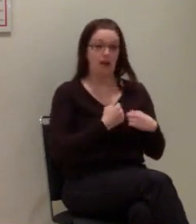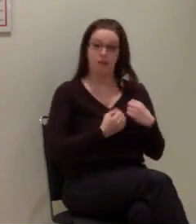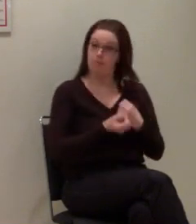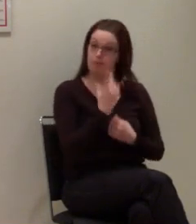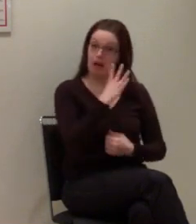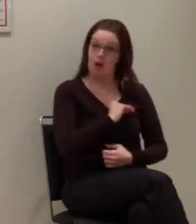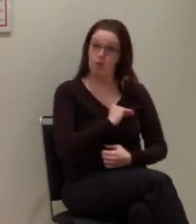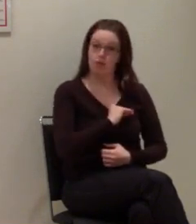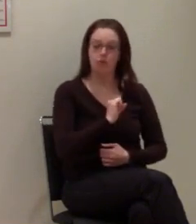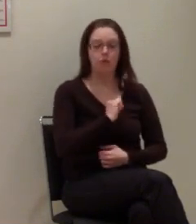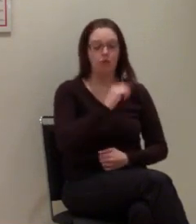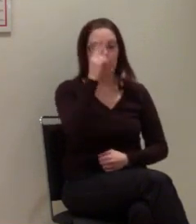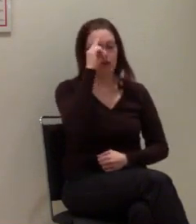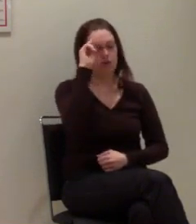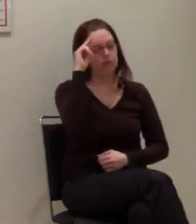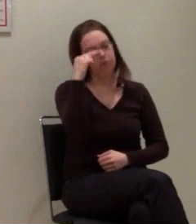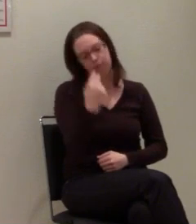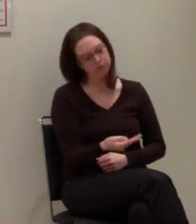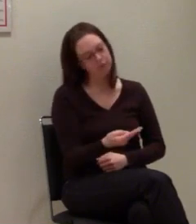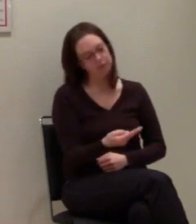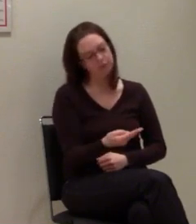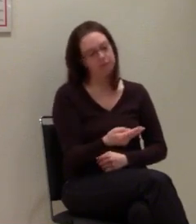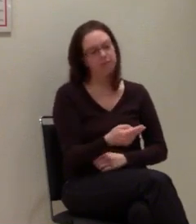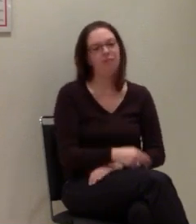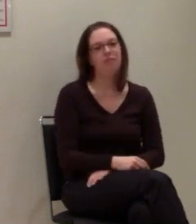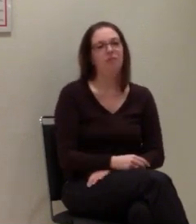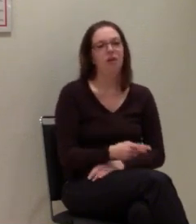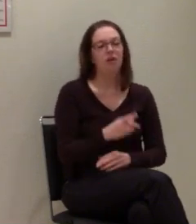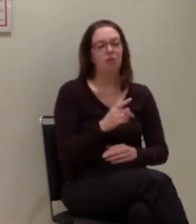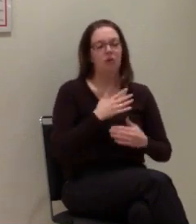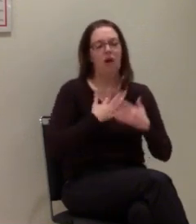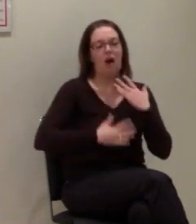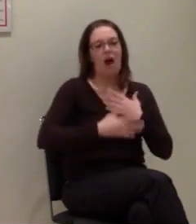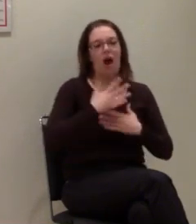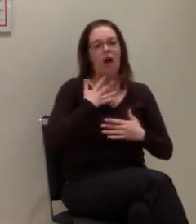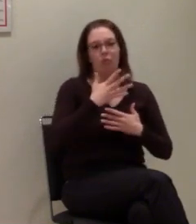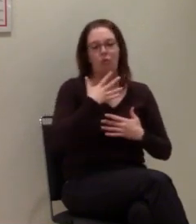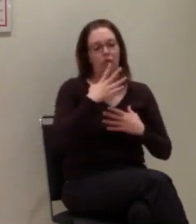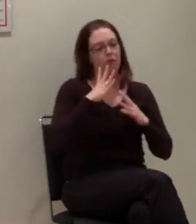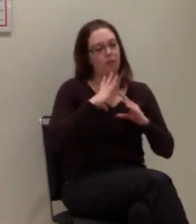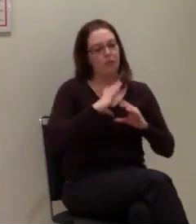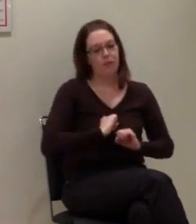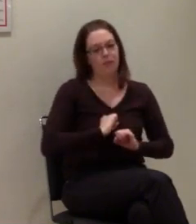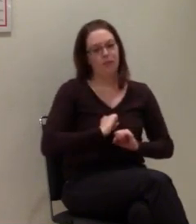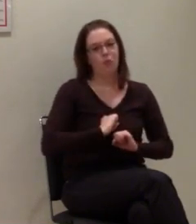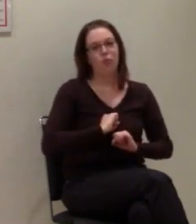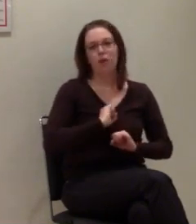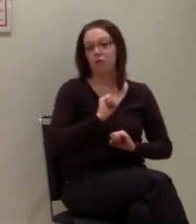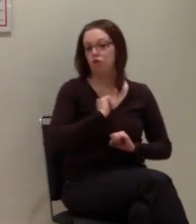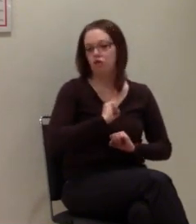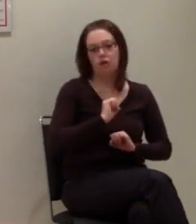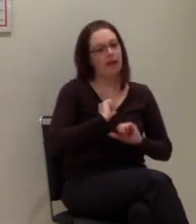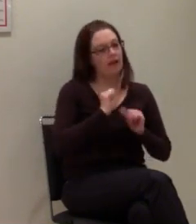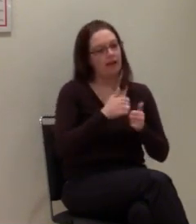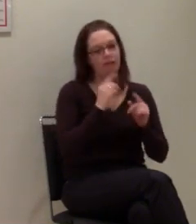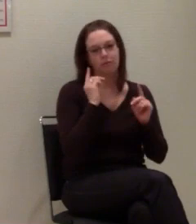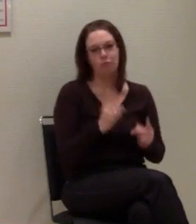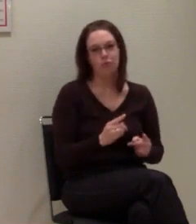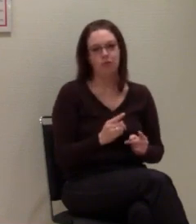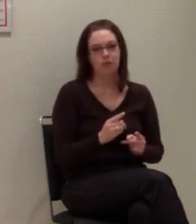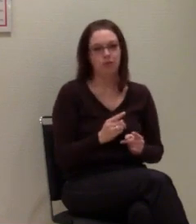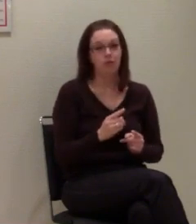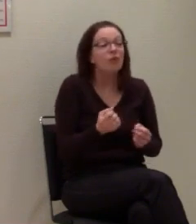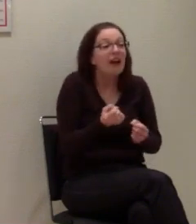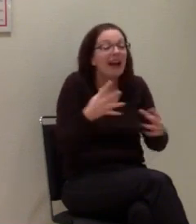zum sofortigen Bewusstseinsverlust. Es kommt zum Atemstillstand. Und der Wettlauf gegen die Zeit beginnt. Retten macht